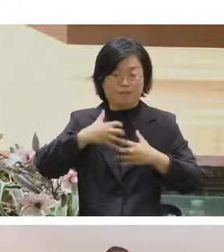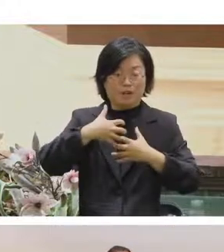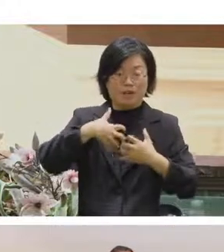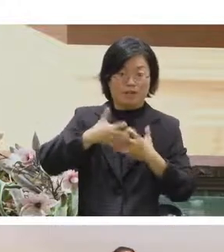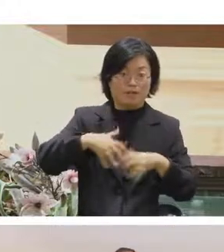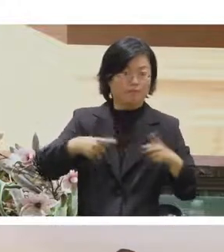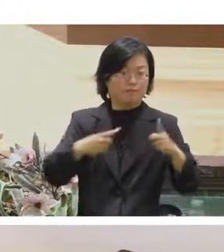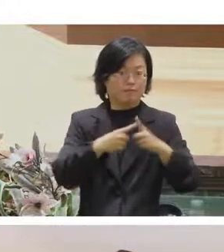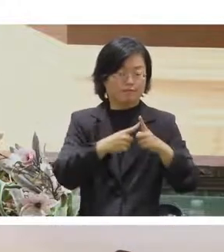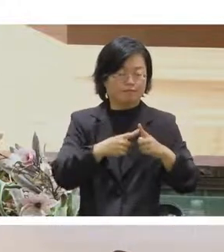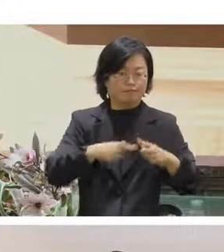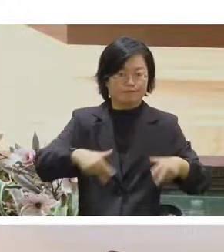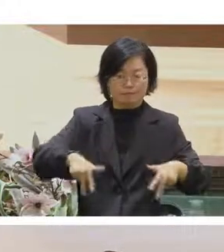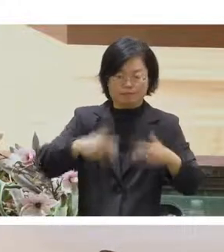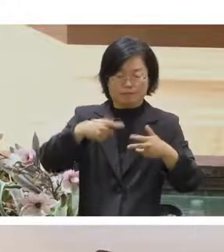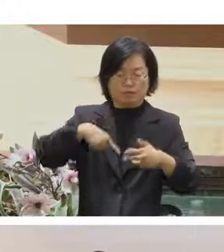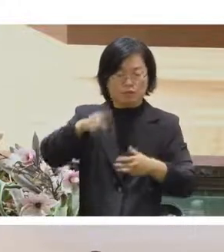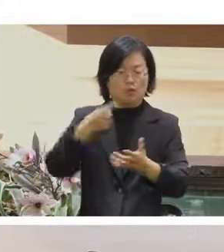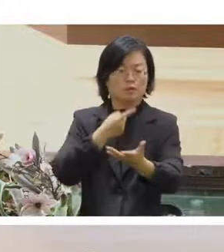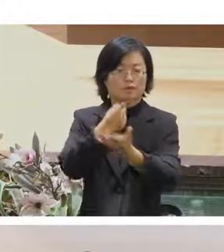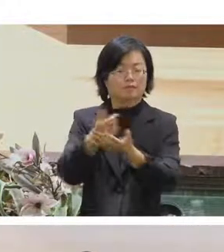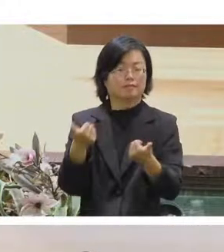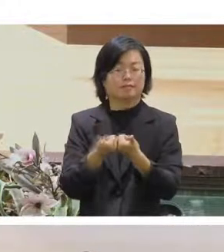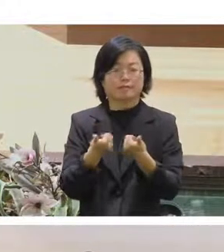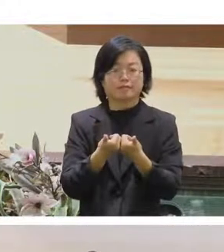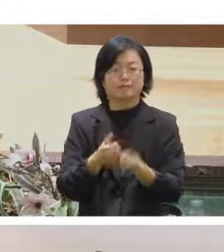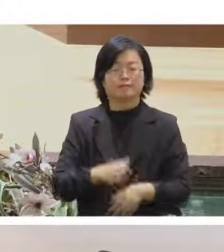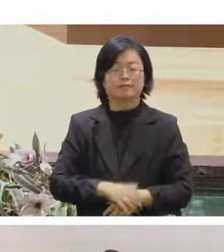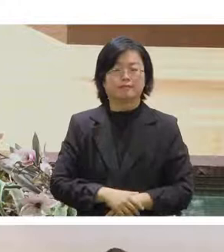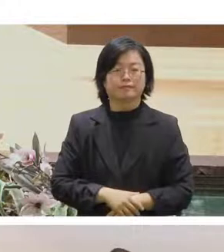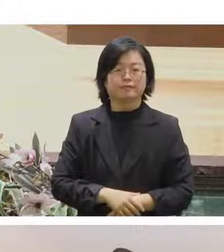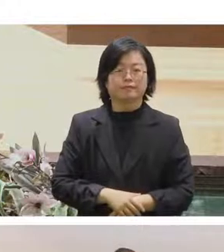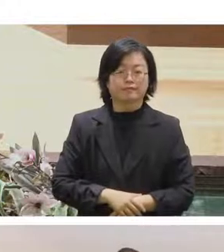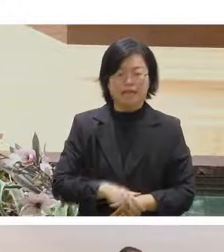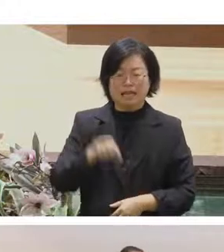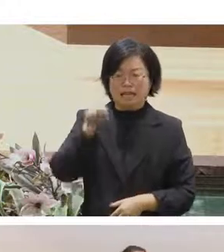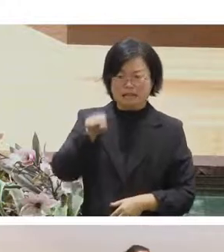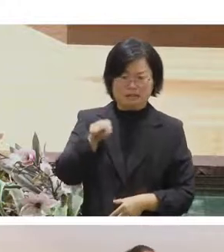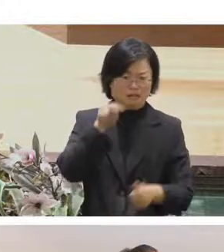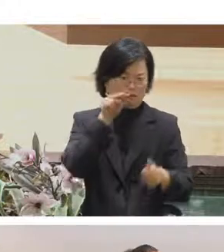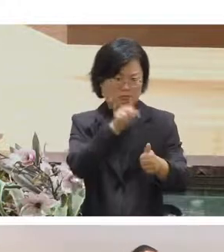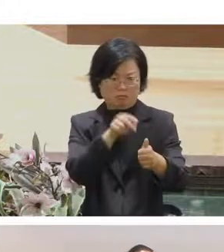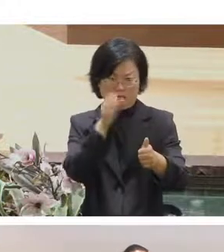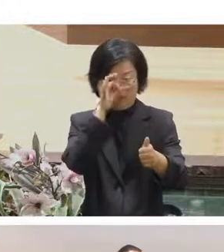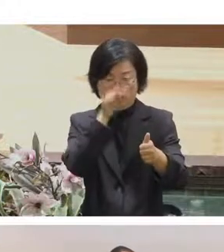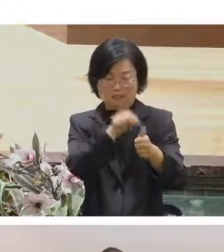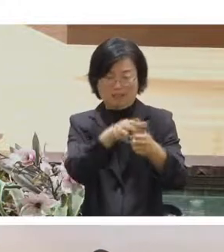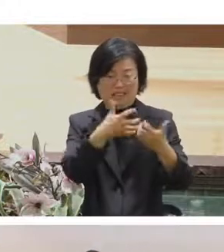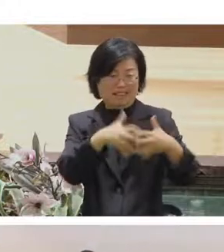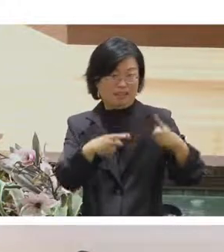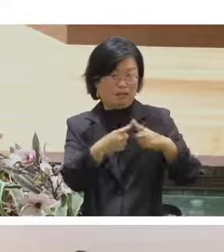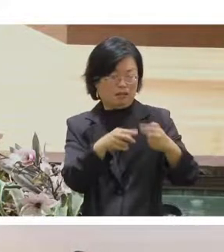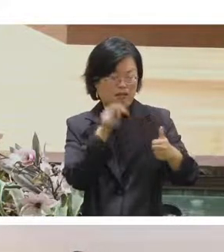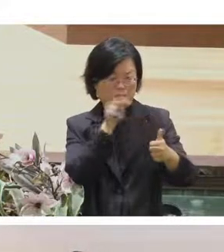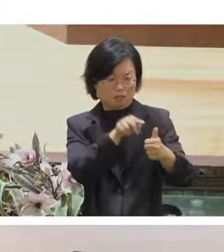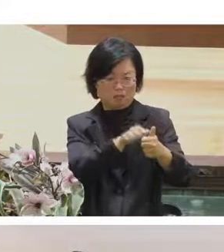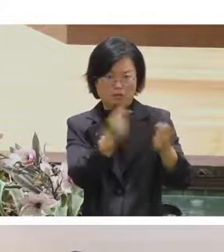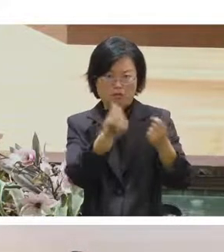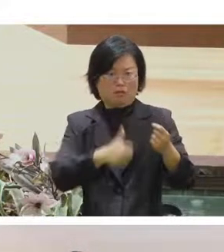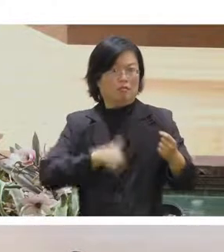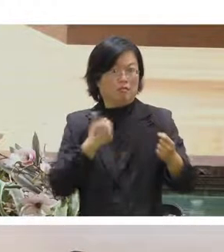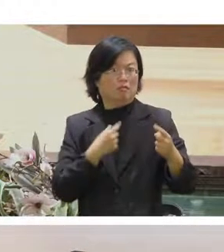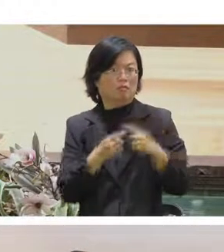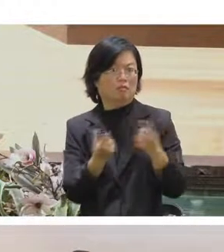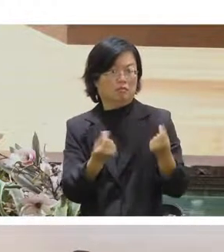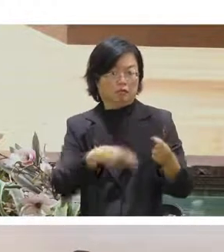然後去參加聯合國會議這樣子這也是一種因為他看起來就像一個實體然後他可以走來走去跟你聊天這樣子然後還有